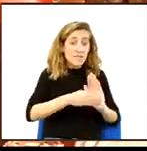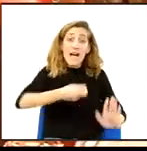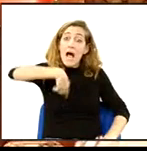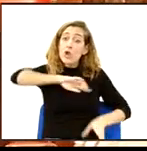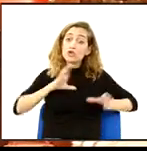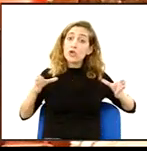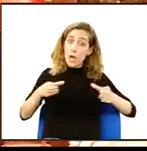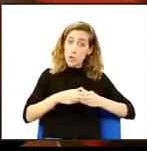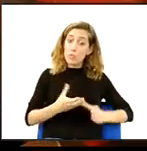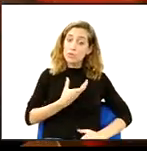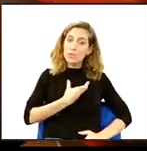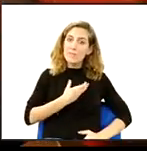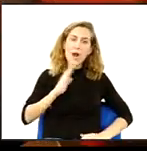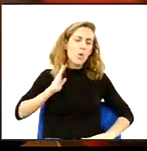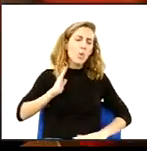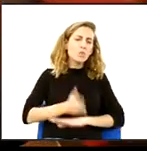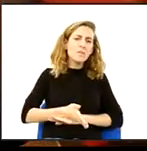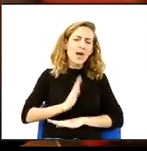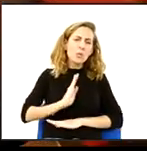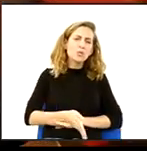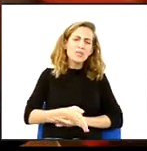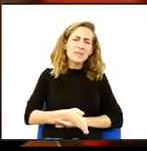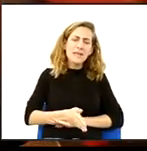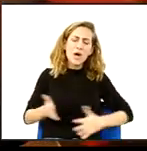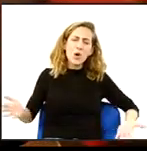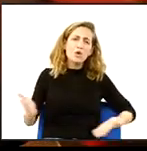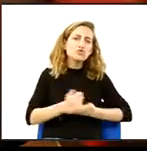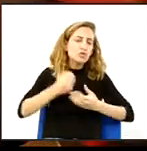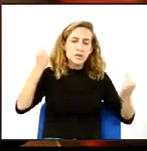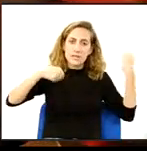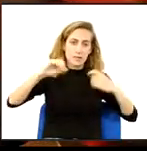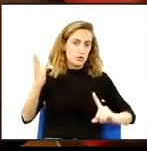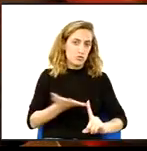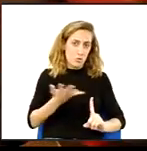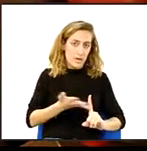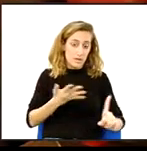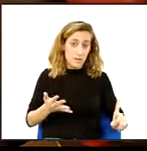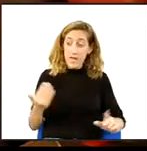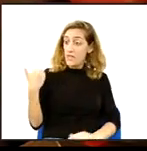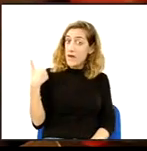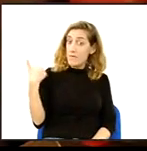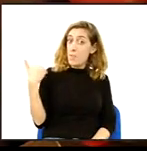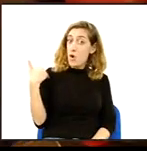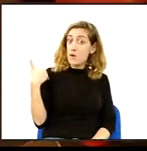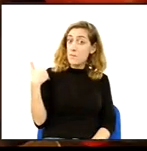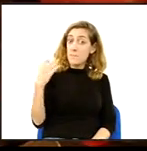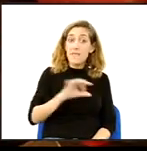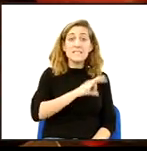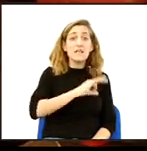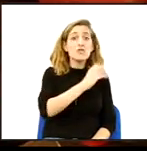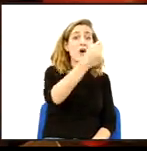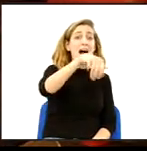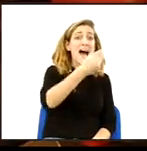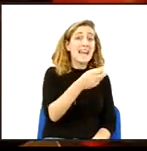municipal condemna totes les accions violentes. No feia massa, la senyora Anna R.